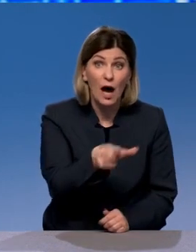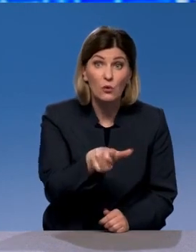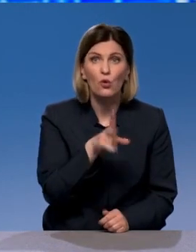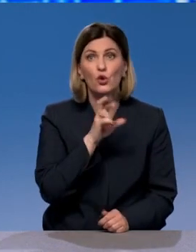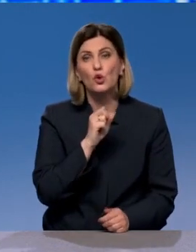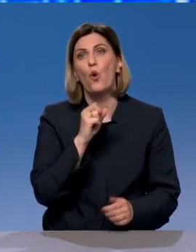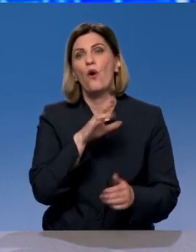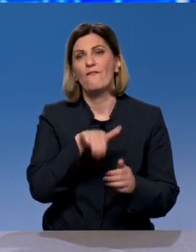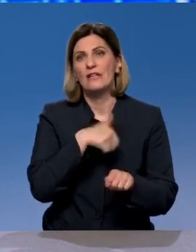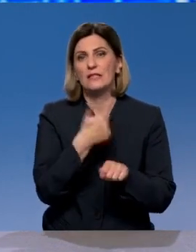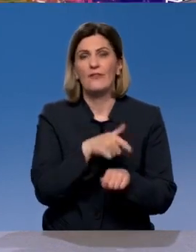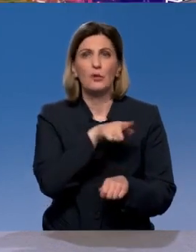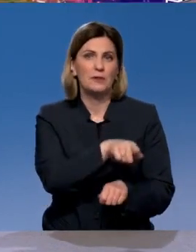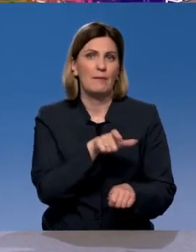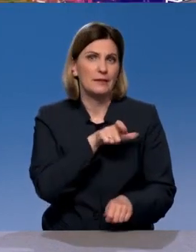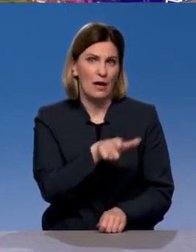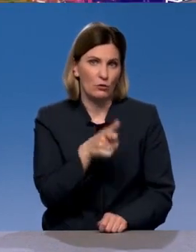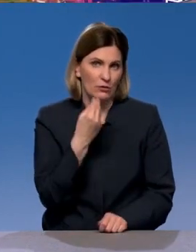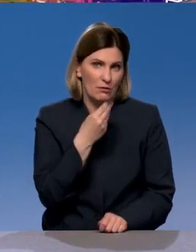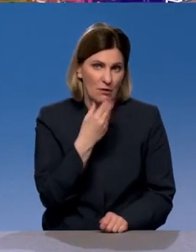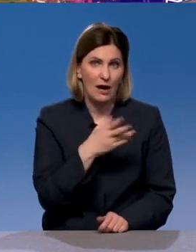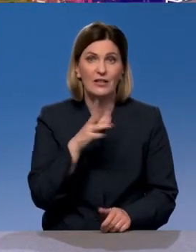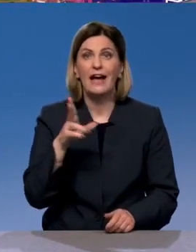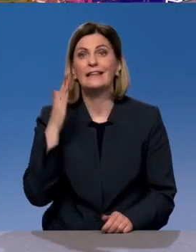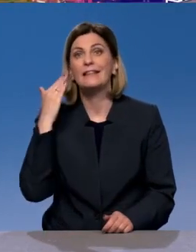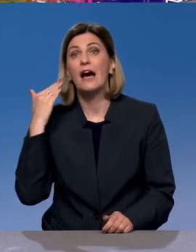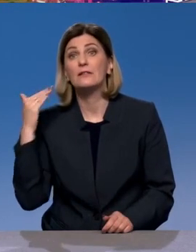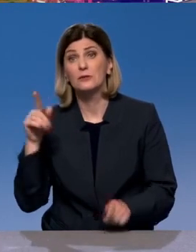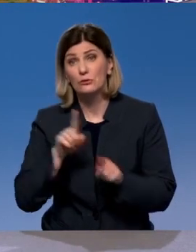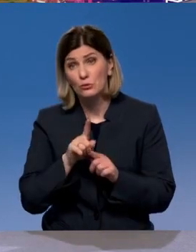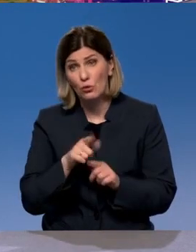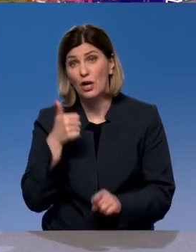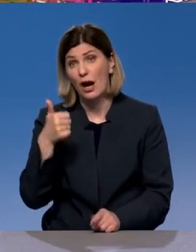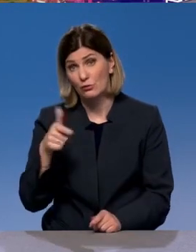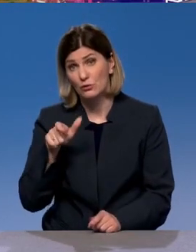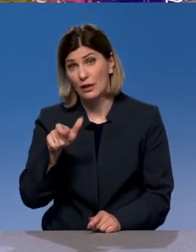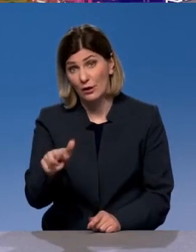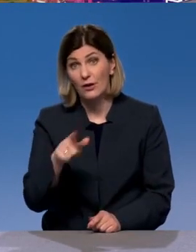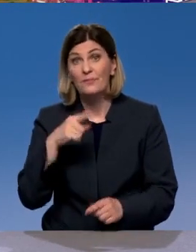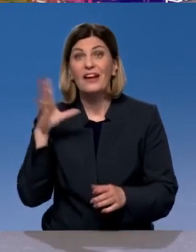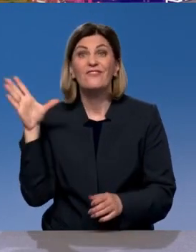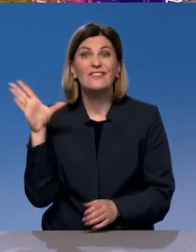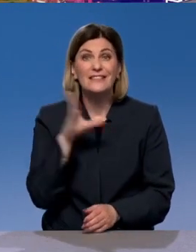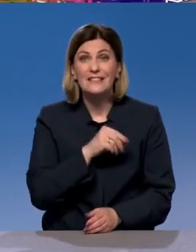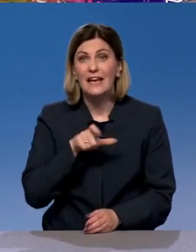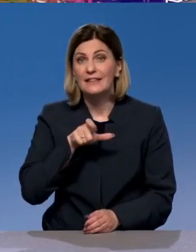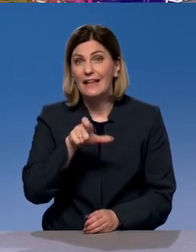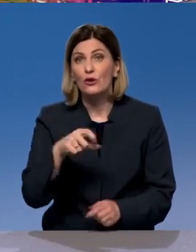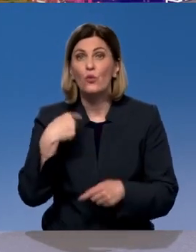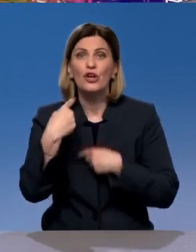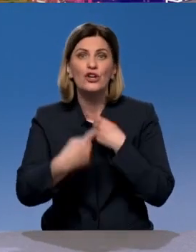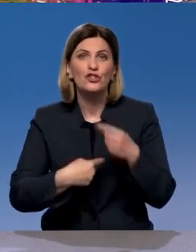нормальные. И в Татарстане основные дороги нормальные. И вообще федеральные дороги, проходящие через все субъекты, обычно